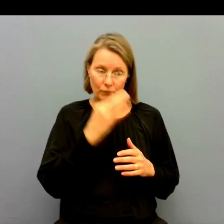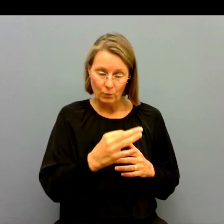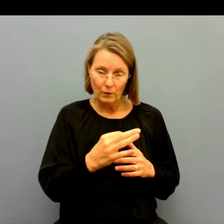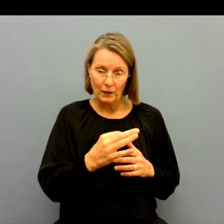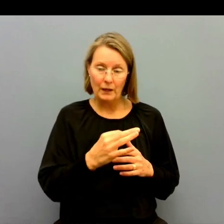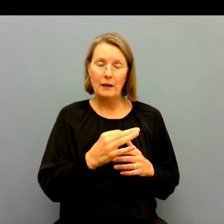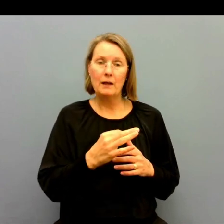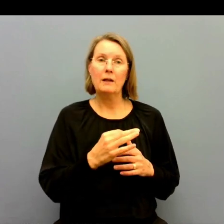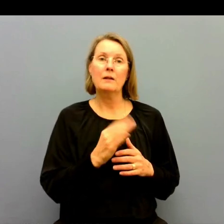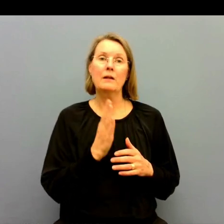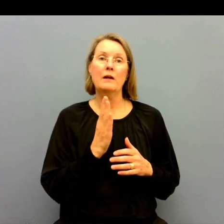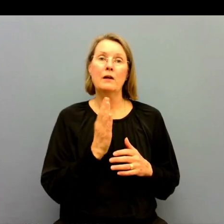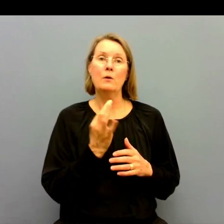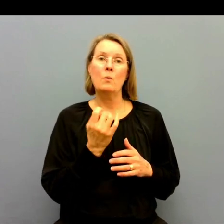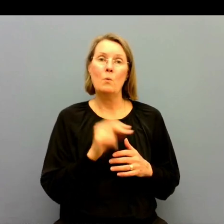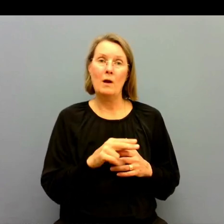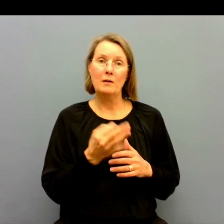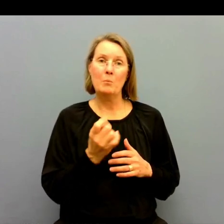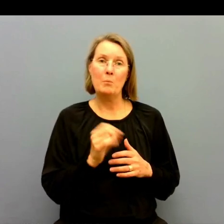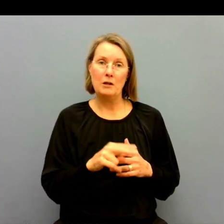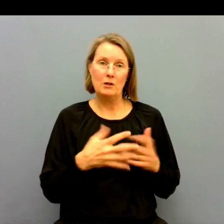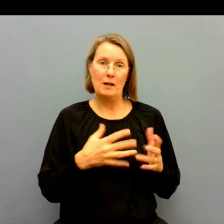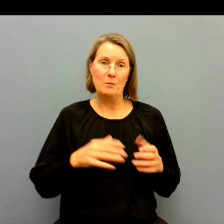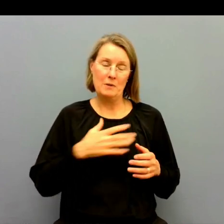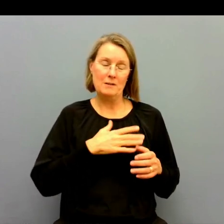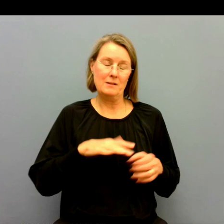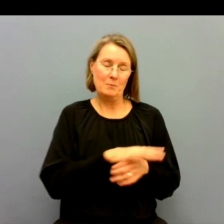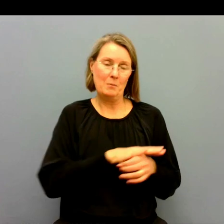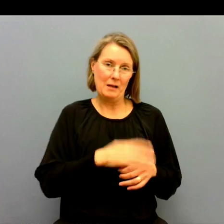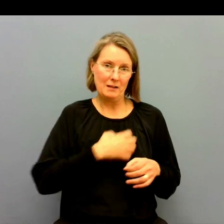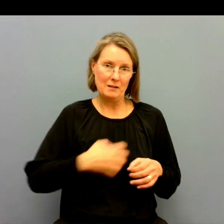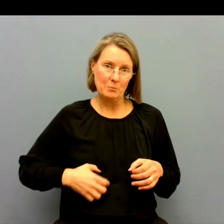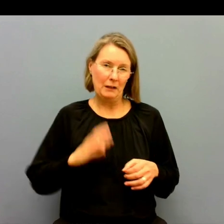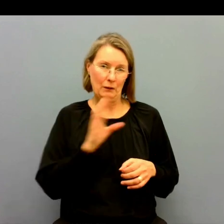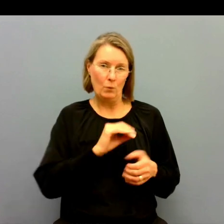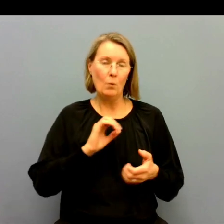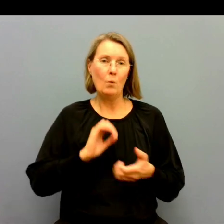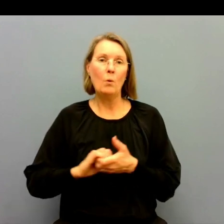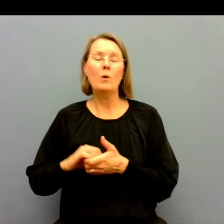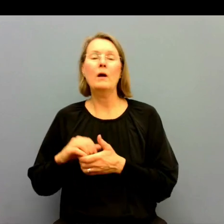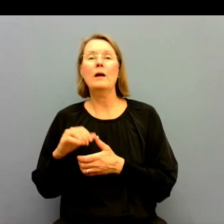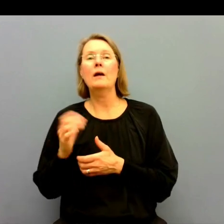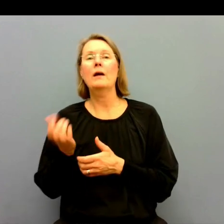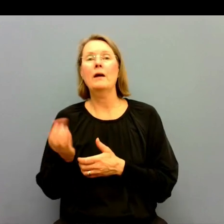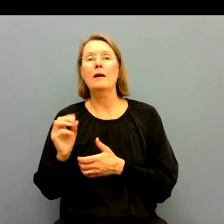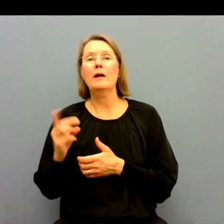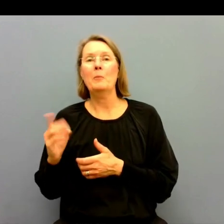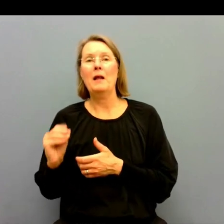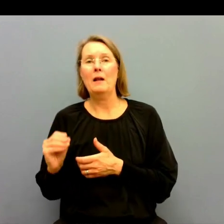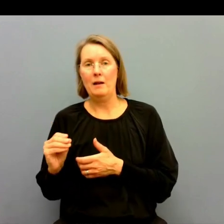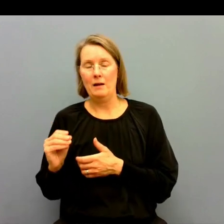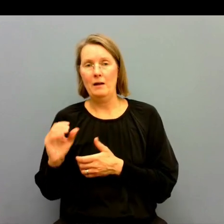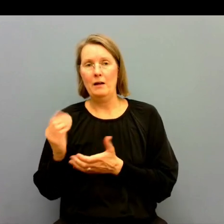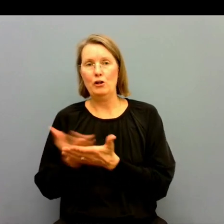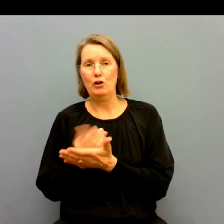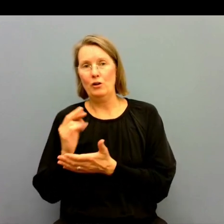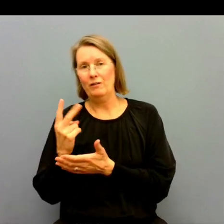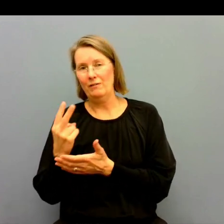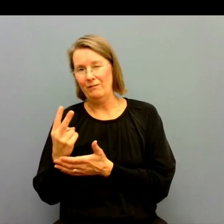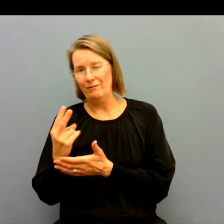ställt fråga både till Johan Persson som var arbetsmarknadsminister vid den tiden och till Camilla Wantsson Grönva kring